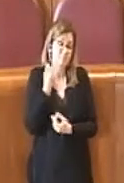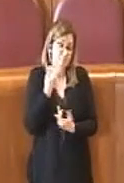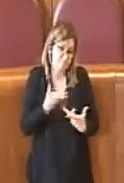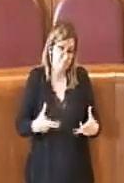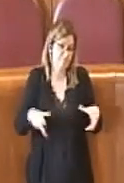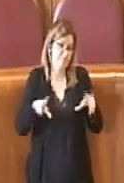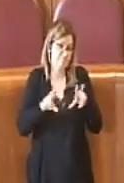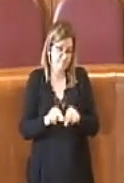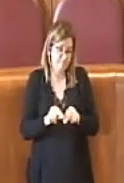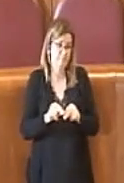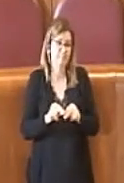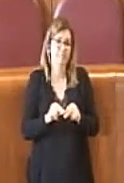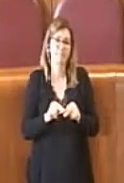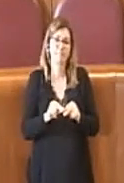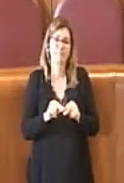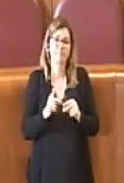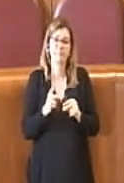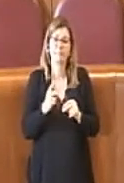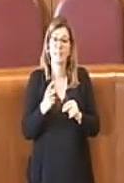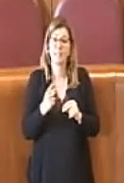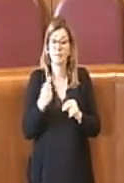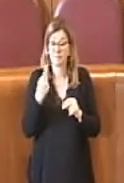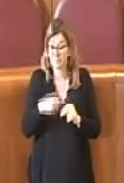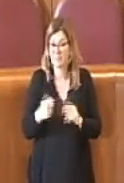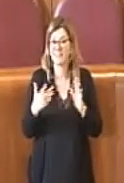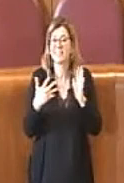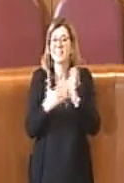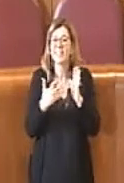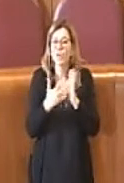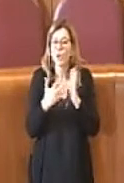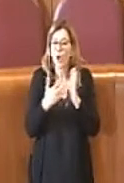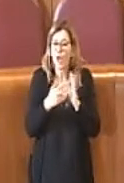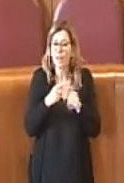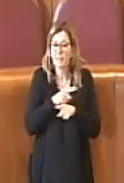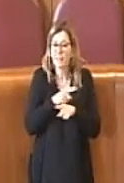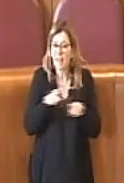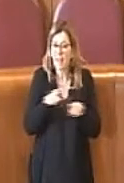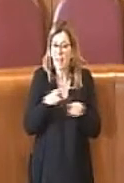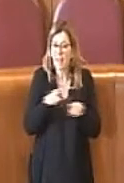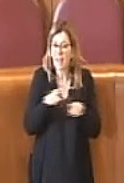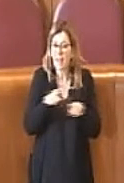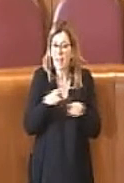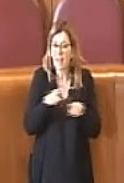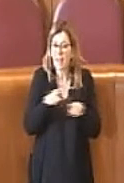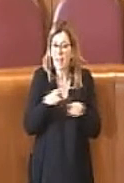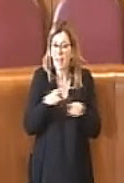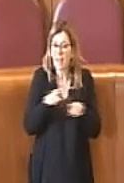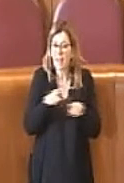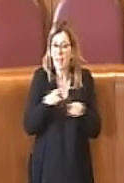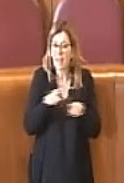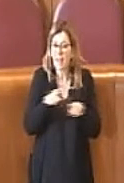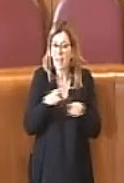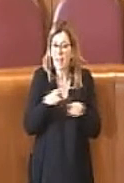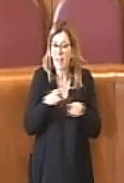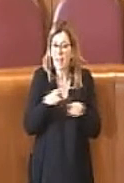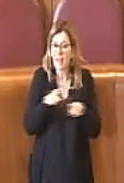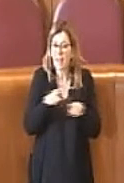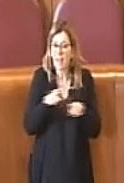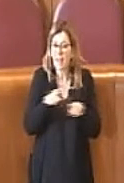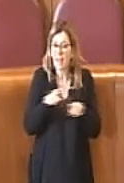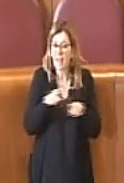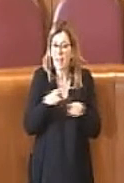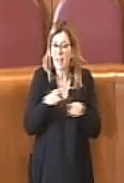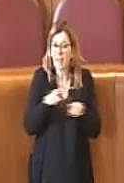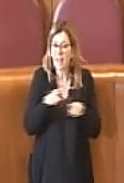la difficoltà che hanno avuto i consiglieri di opposizione, effettivamente ne abbiamo avuto anche noi consiglieri di